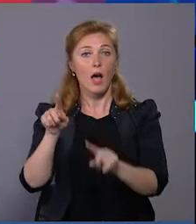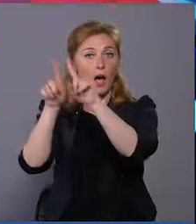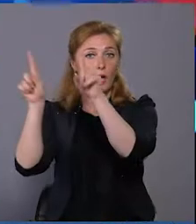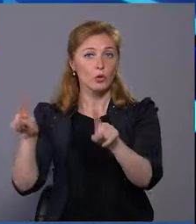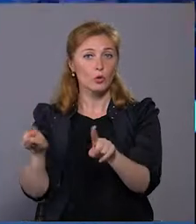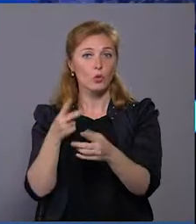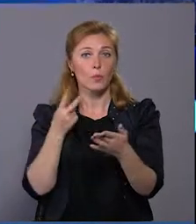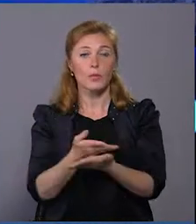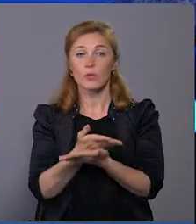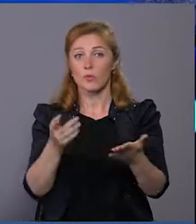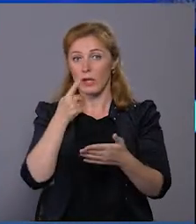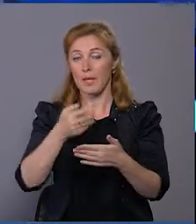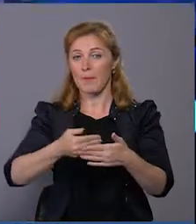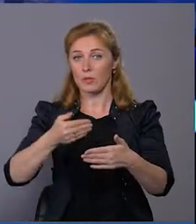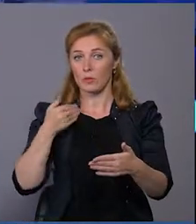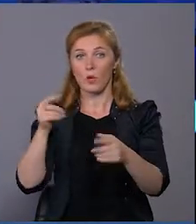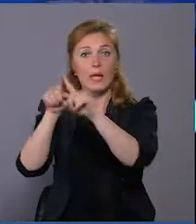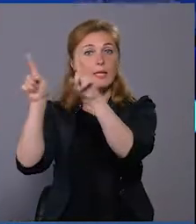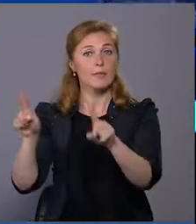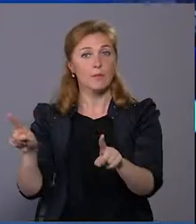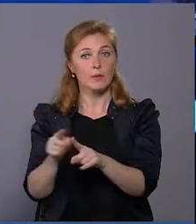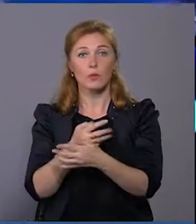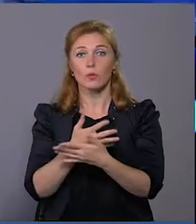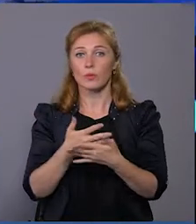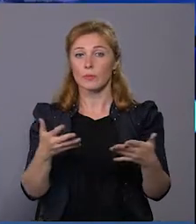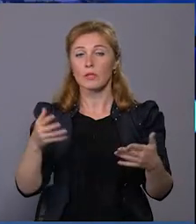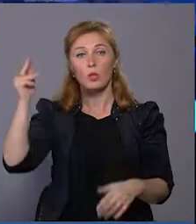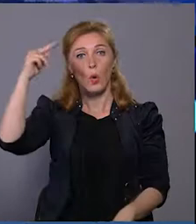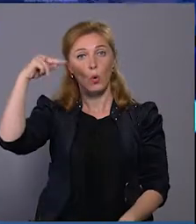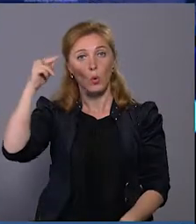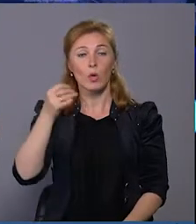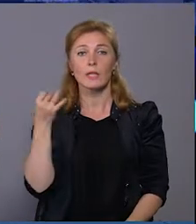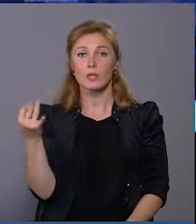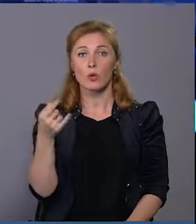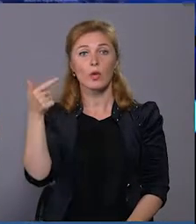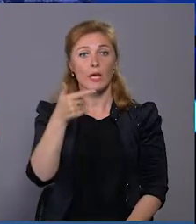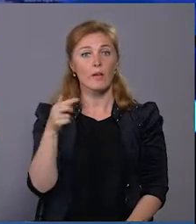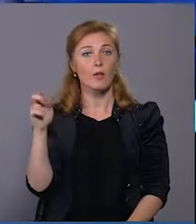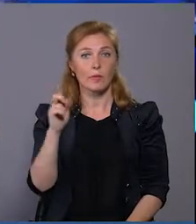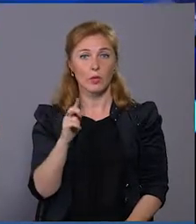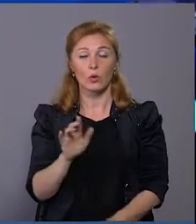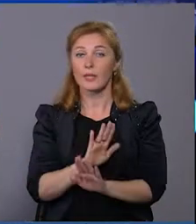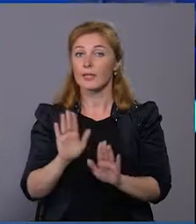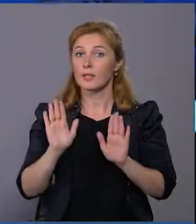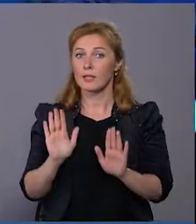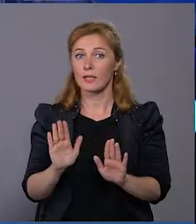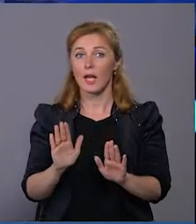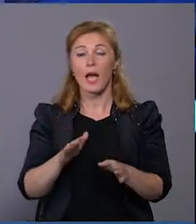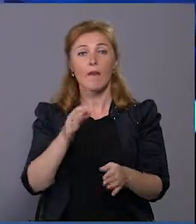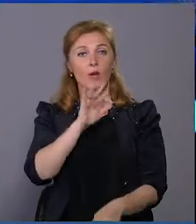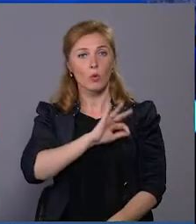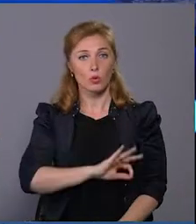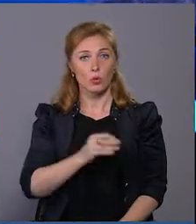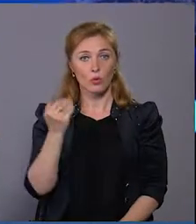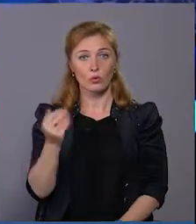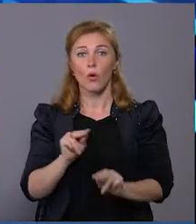презентували напередодні. Смартборд урізноманітнить уроки історії, географії, біології і не тільки. Використовувати